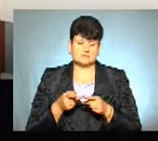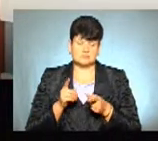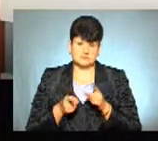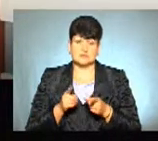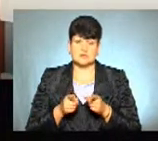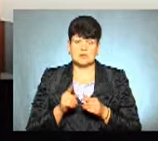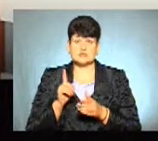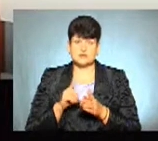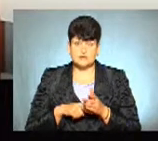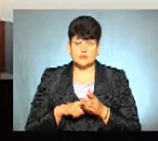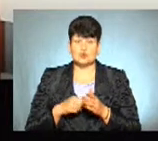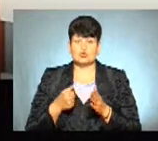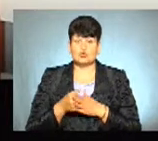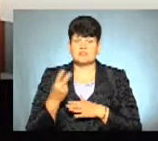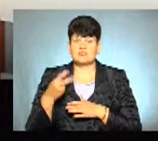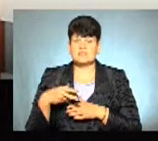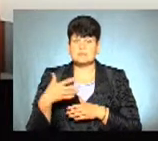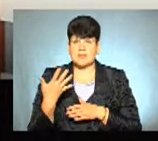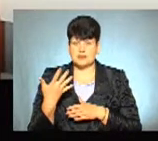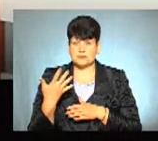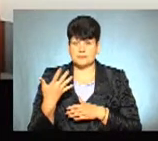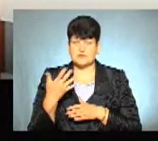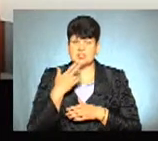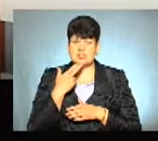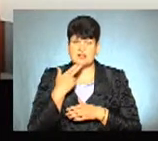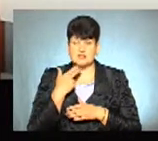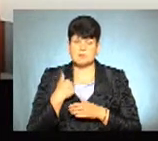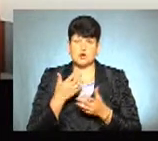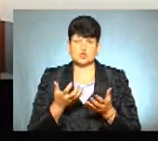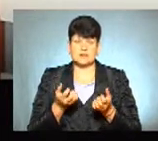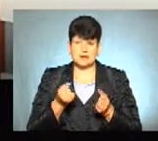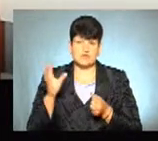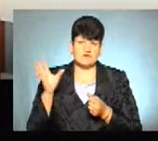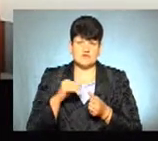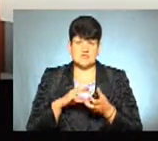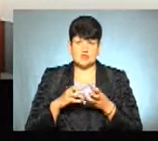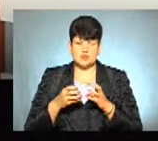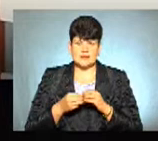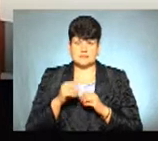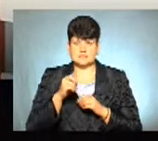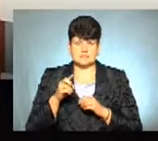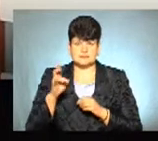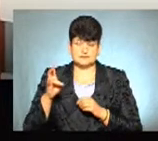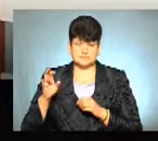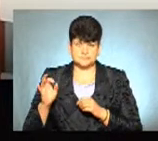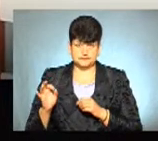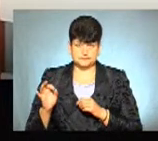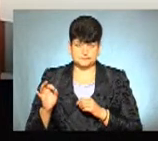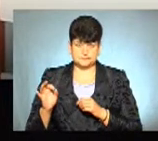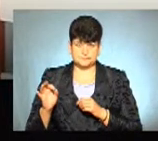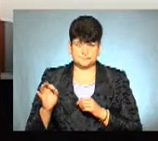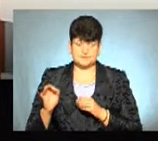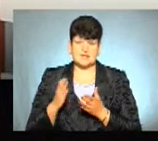вірно, адже до 25 червня ми отримуємо усі результати зовнішнього незалежного оцінювання.